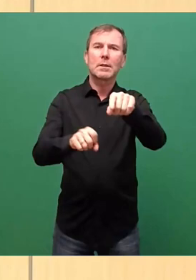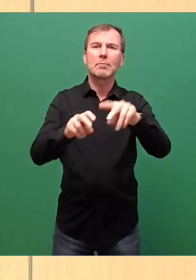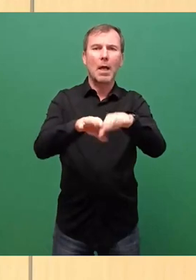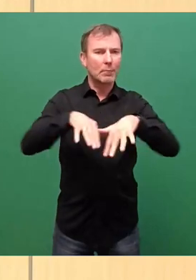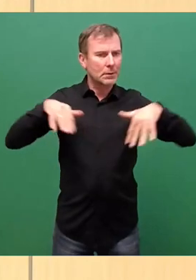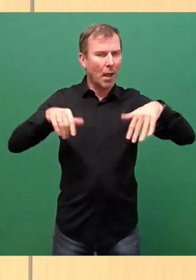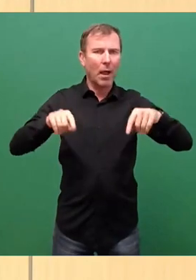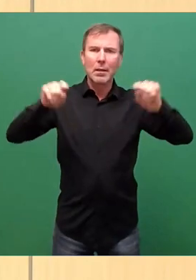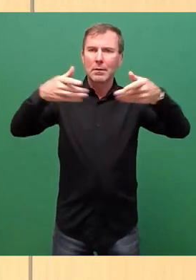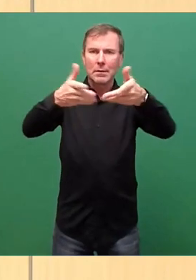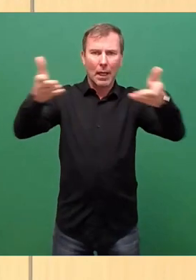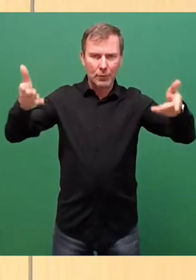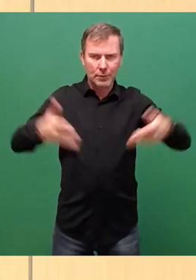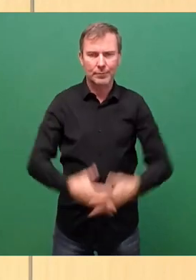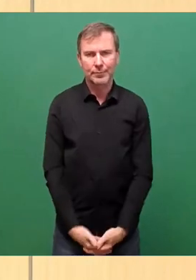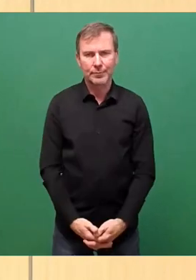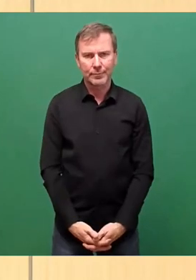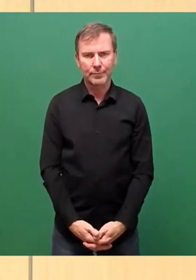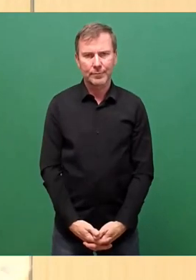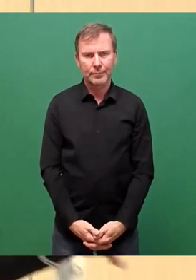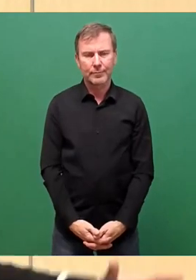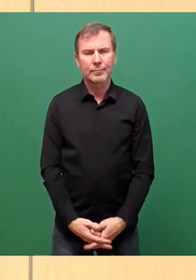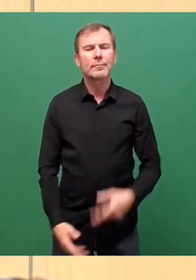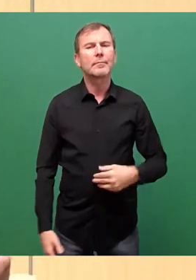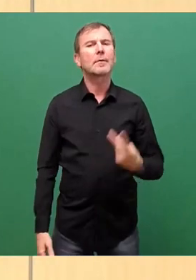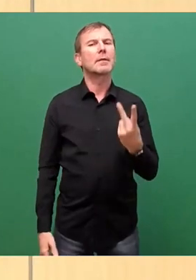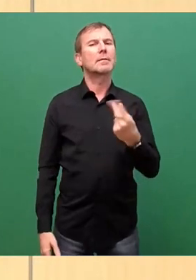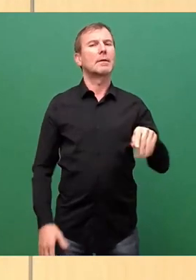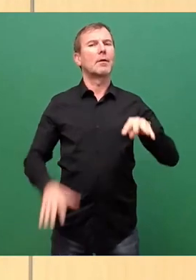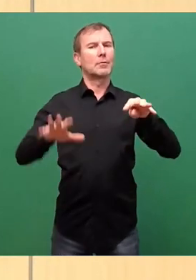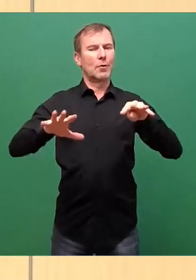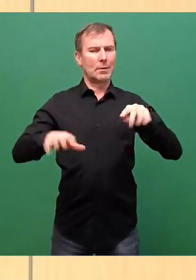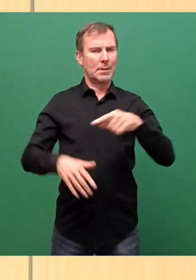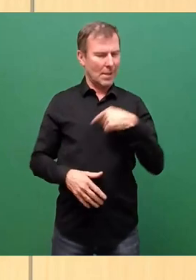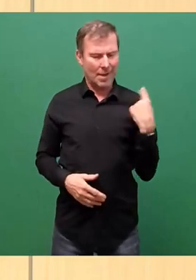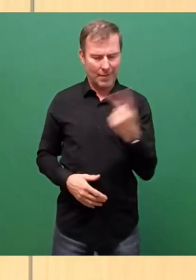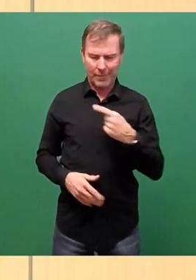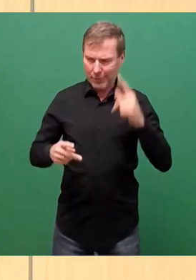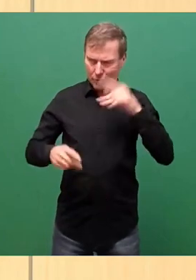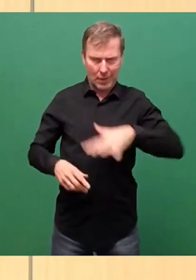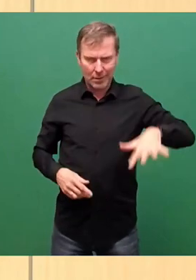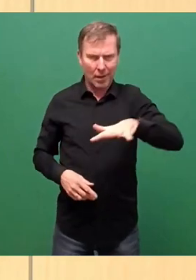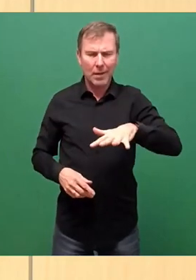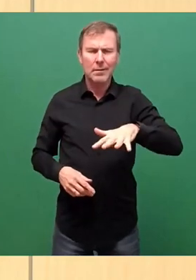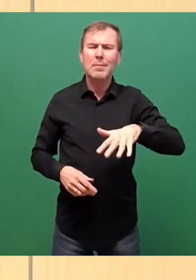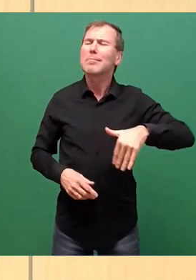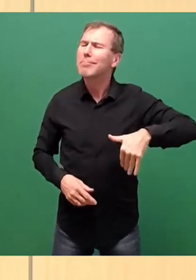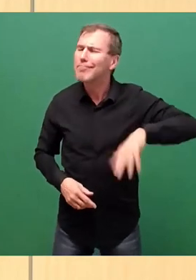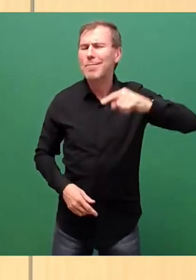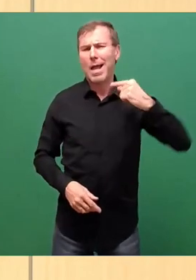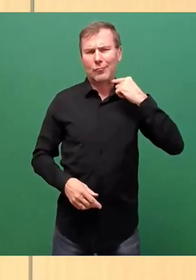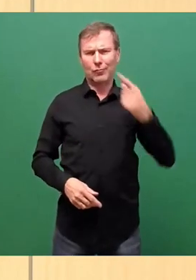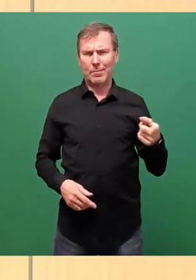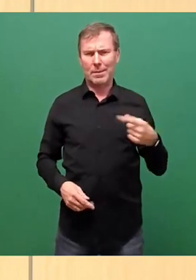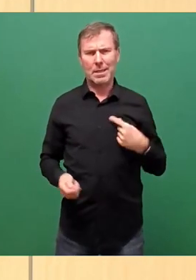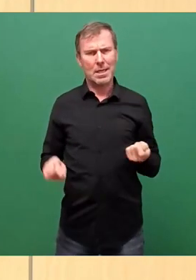im Netz. Wir haben 2019, wir heißt dieser Stadtrat, mit sehr großer Mehrheit beschlossen, dass wir die